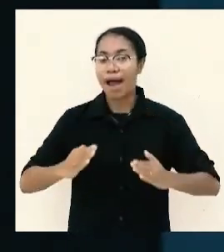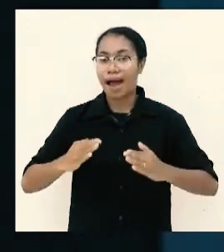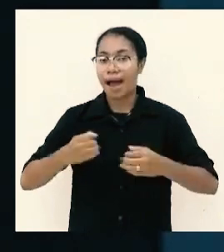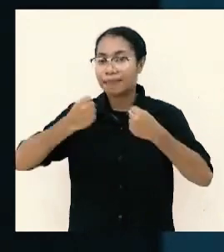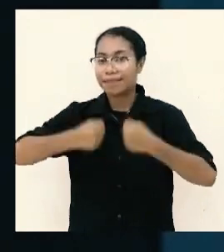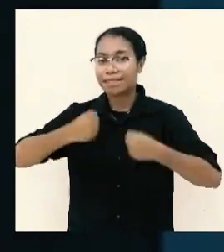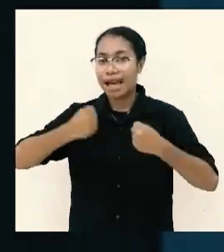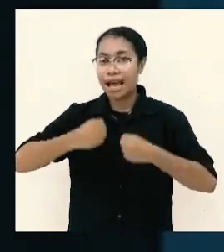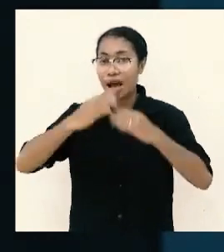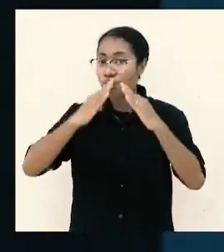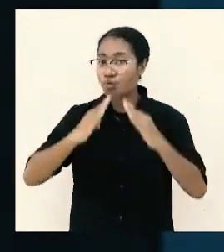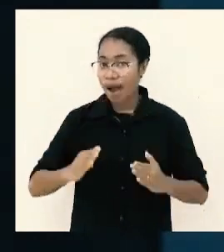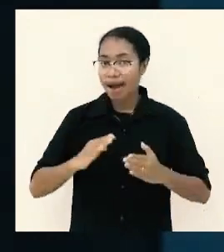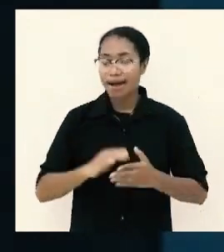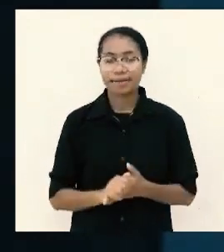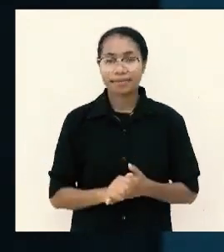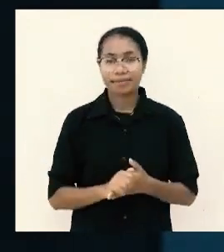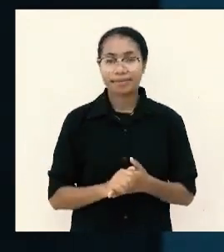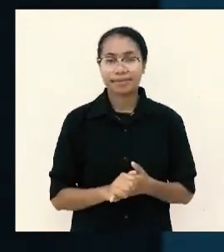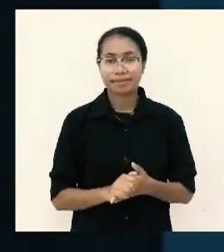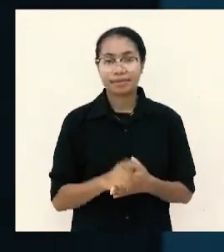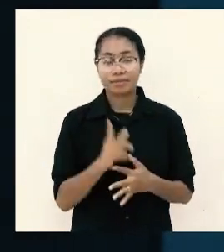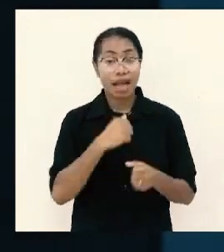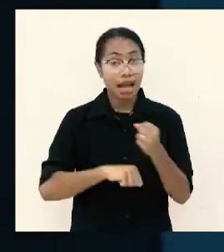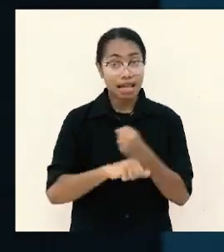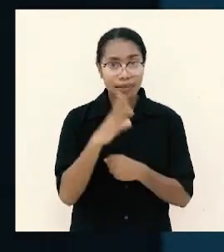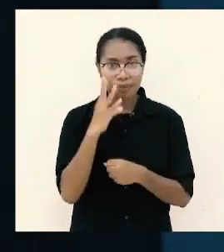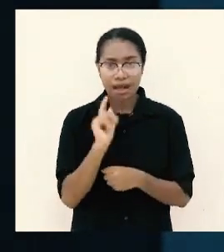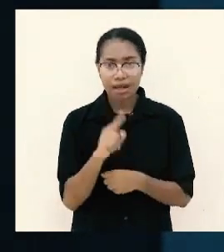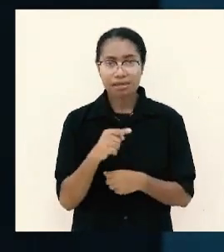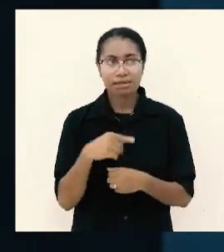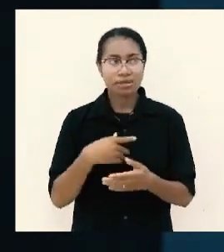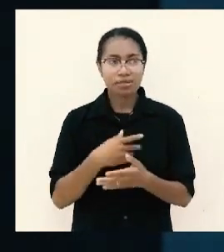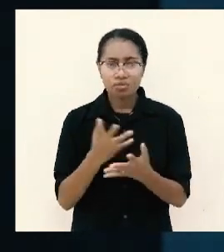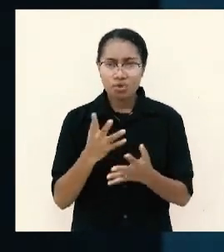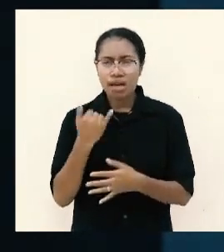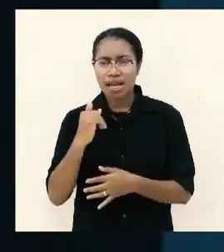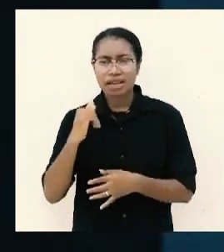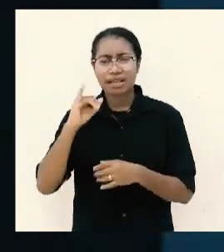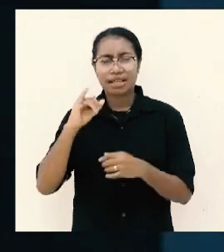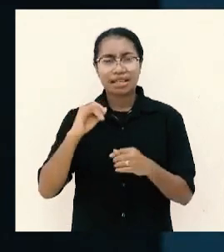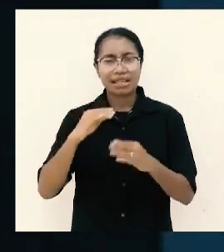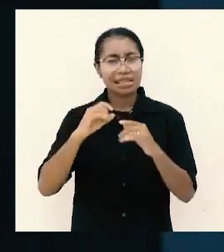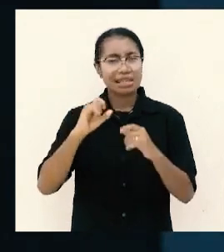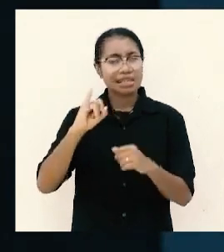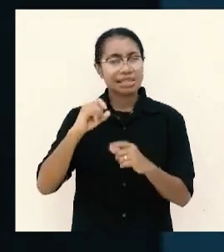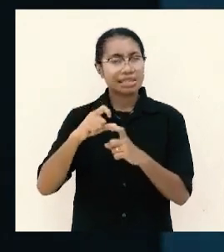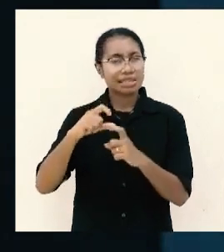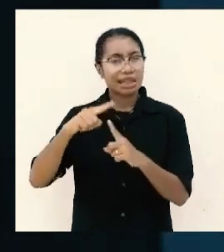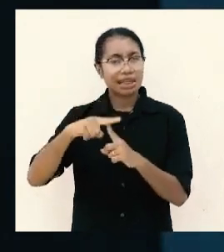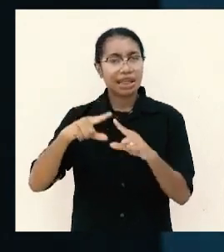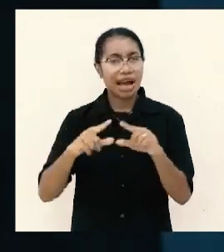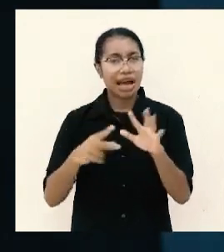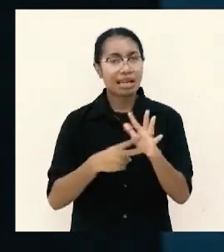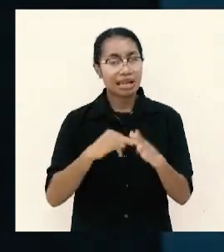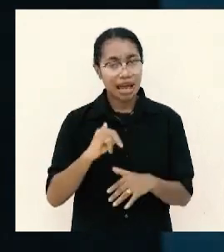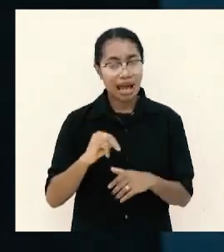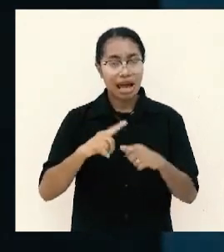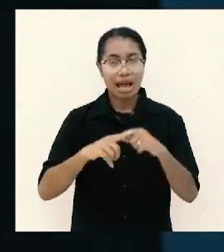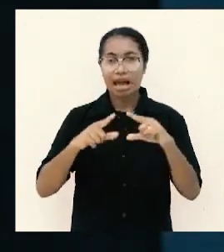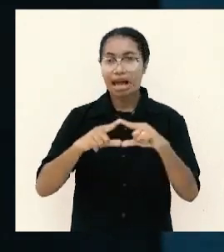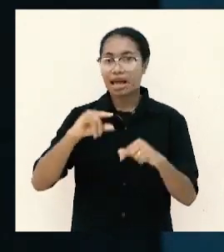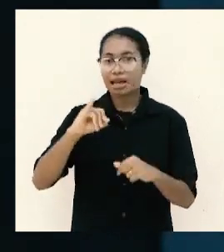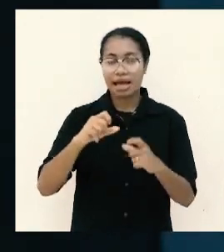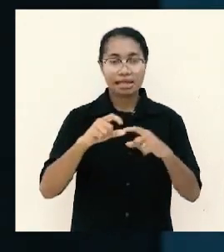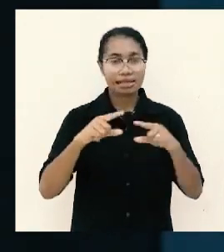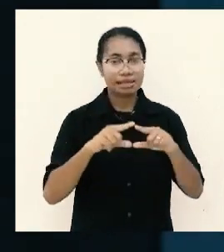Karena itu di akhir terakhir tadi dibilang salam padamu dari semua yang di istana Kaisar. Nah, saudara